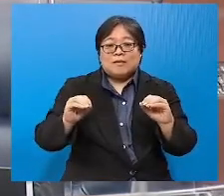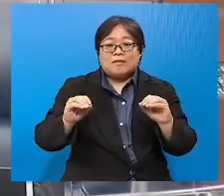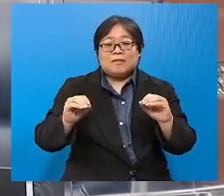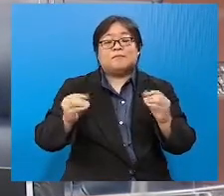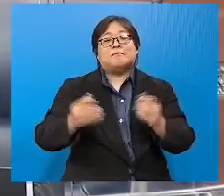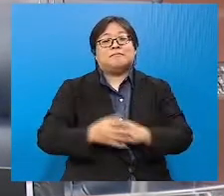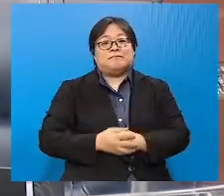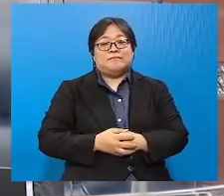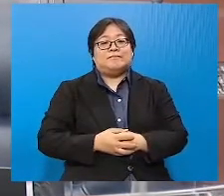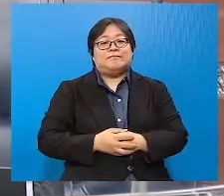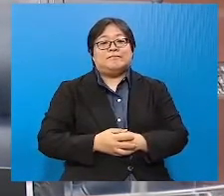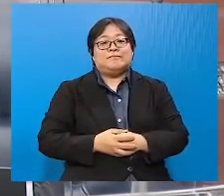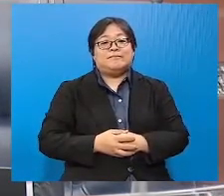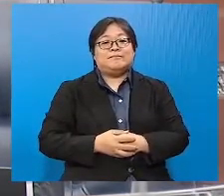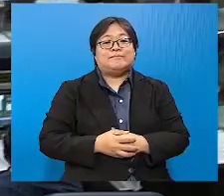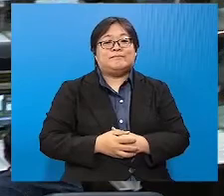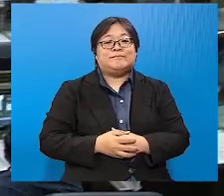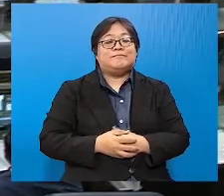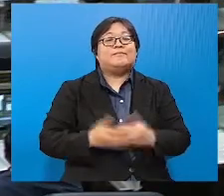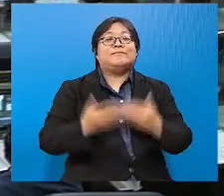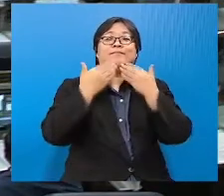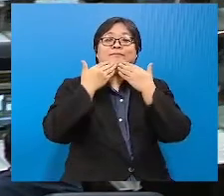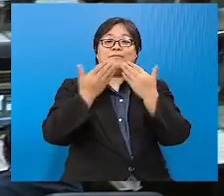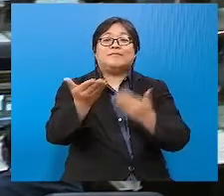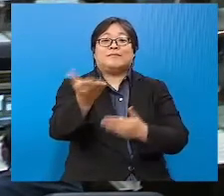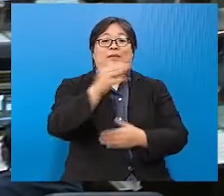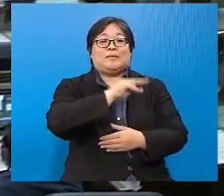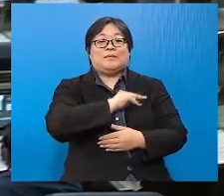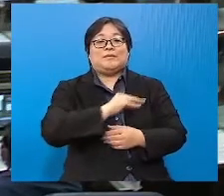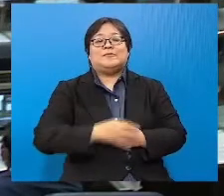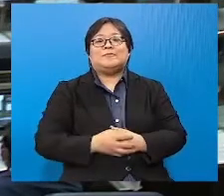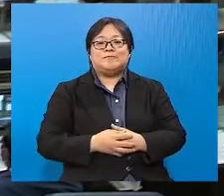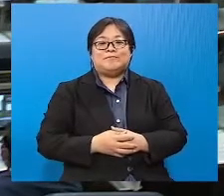COVID-19? Terima kasih. Yang berhormat.